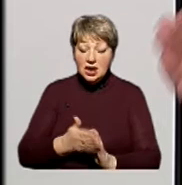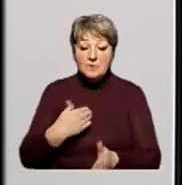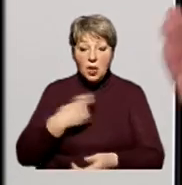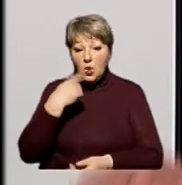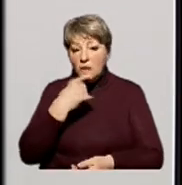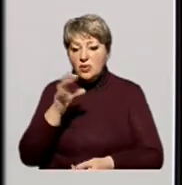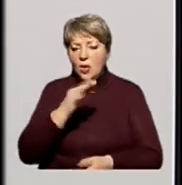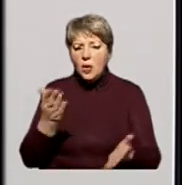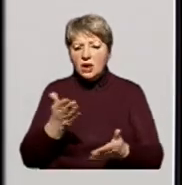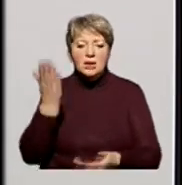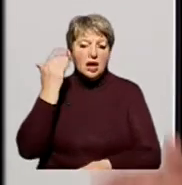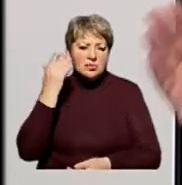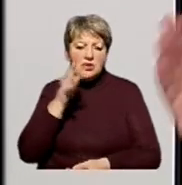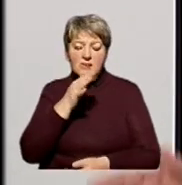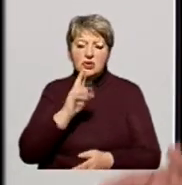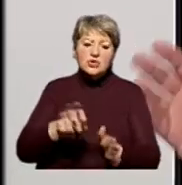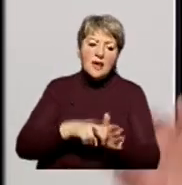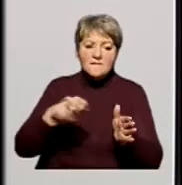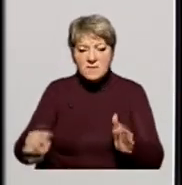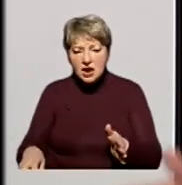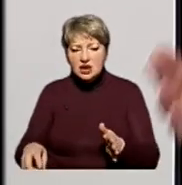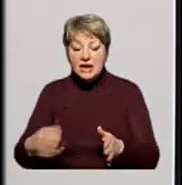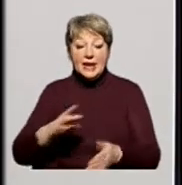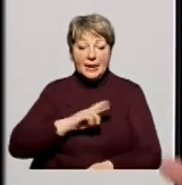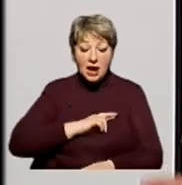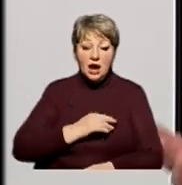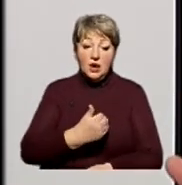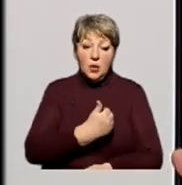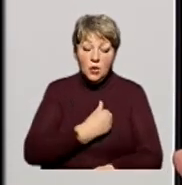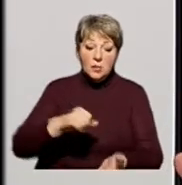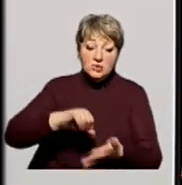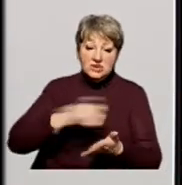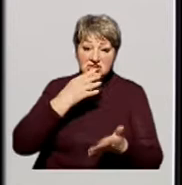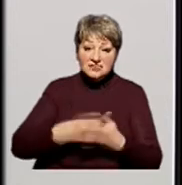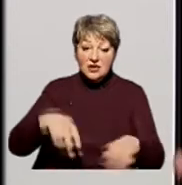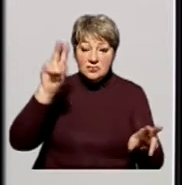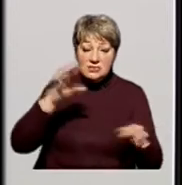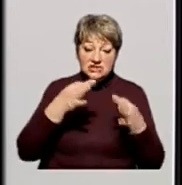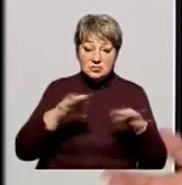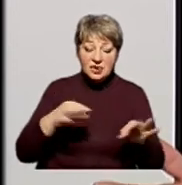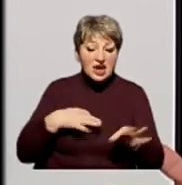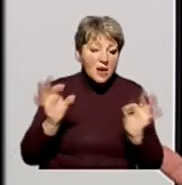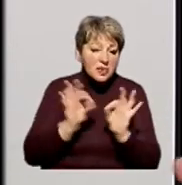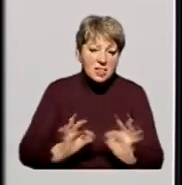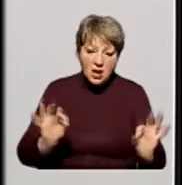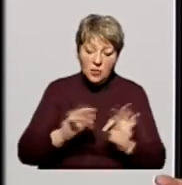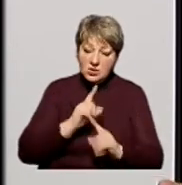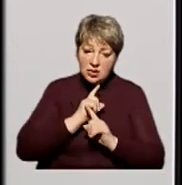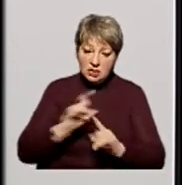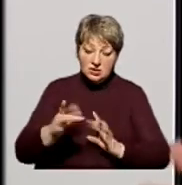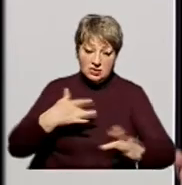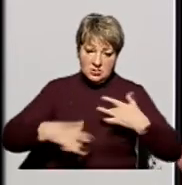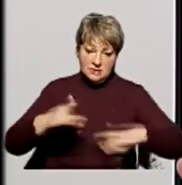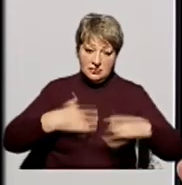Ви говорили про якісь минулі речі, там хтось вийшов з партії, не вийшов. Я хоч і представляю «Свободу», і я завжди, я ніколи не буду відхрещуватися від